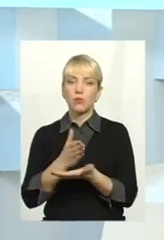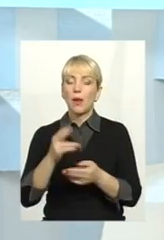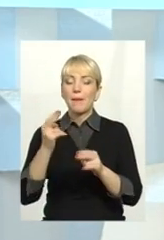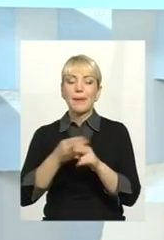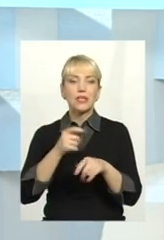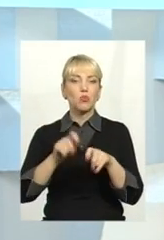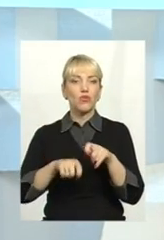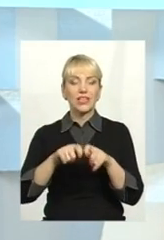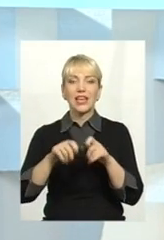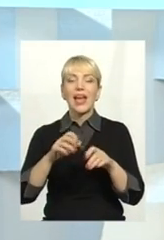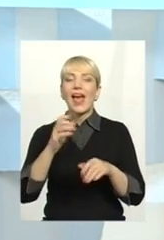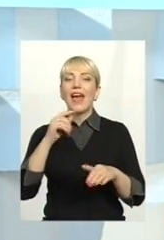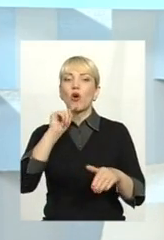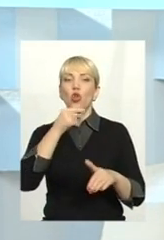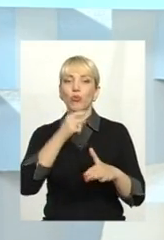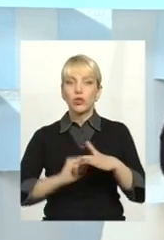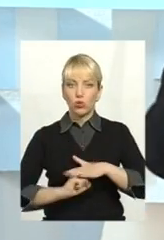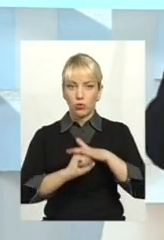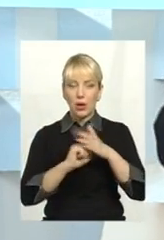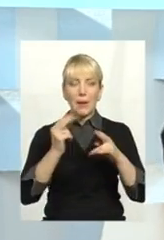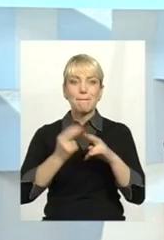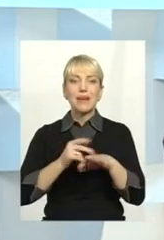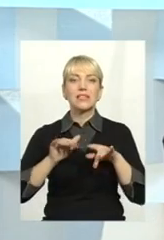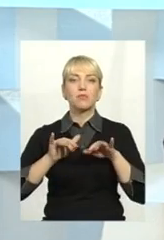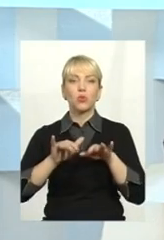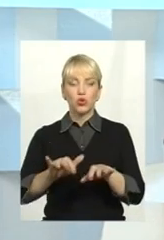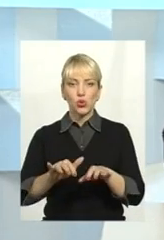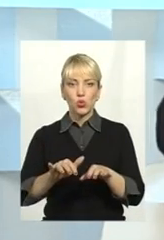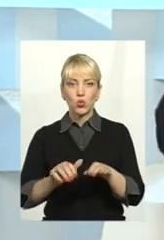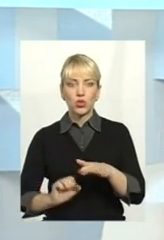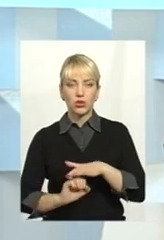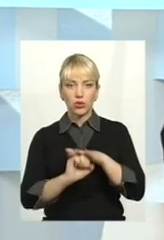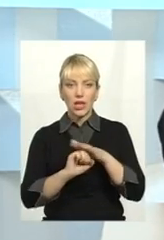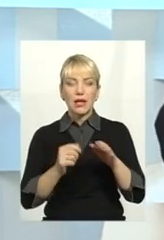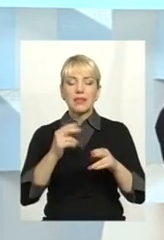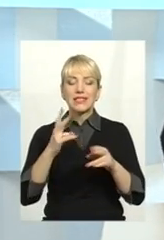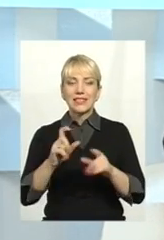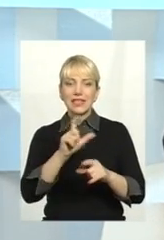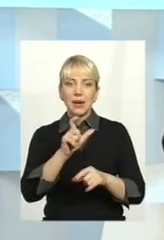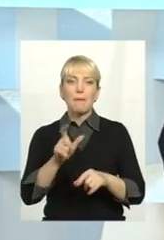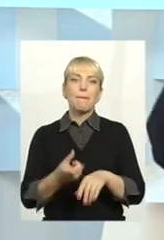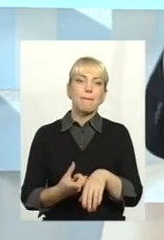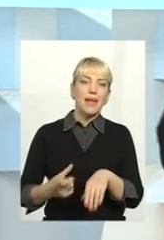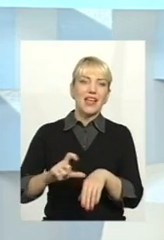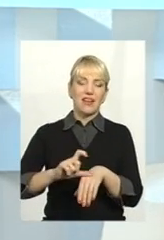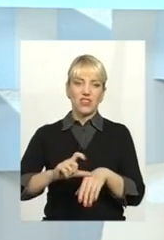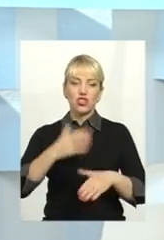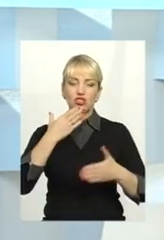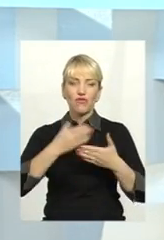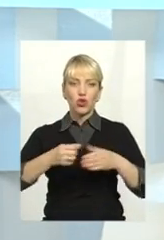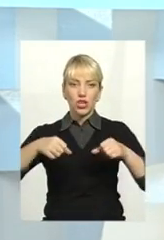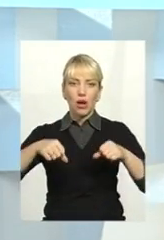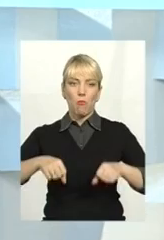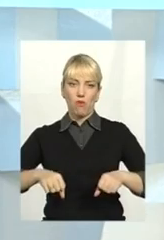економічної обґрунтованості, без дотримання процедури, без економічних обґрунтувань, з перевищенням своїх повноважень і порушенням